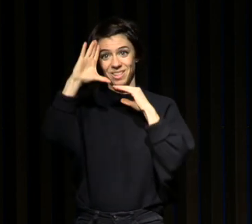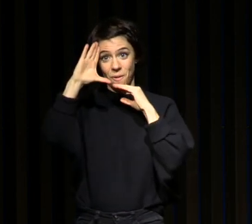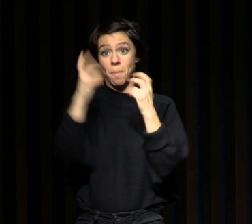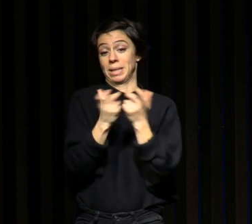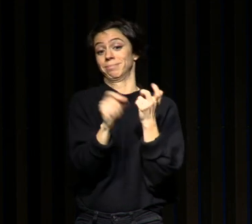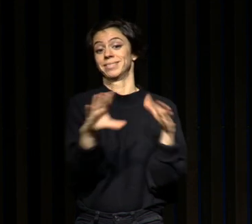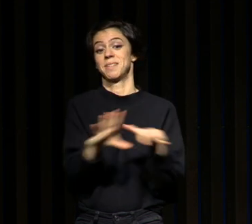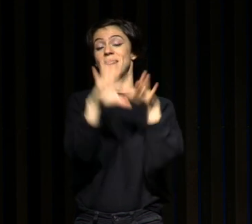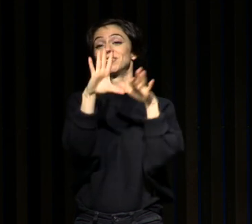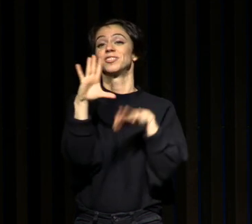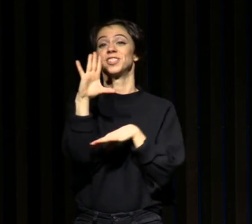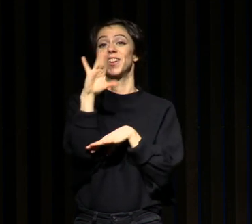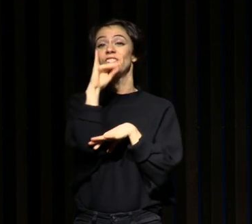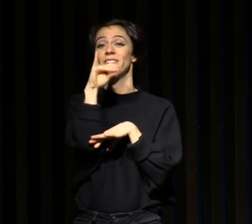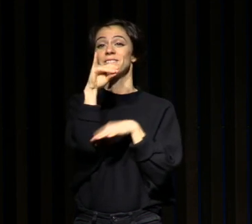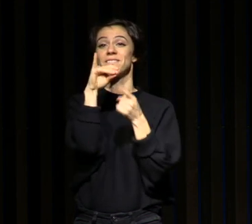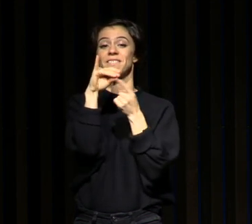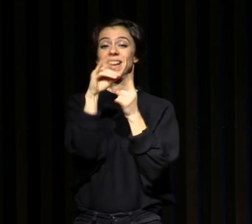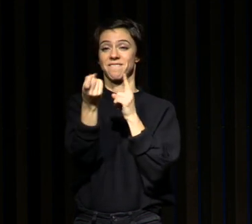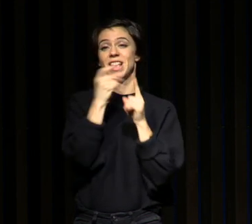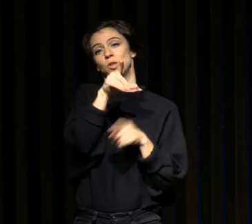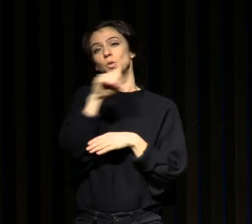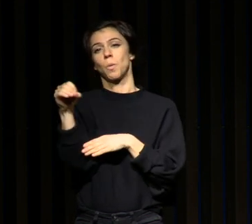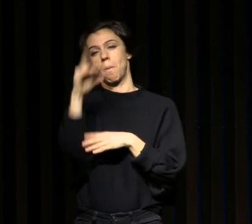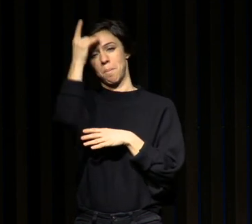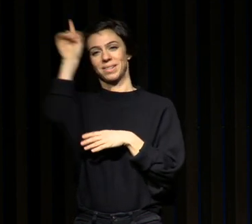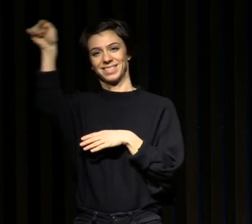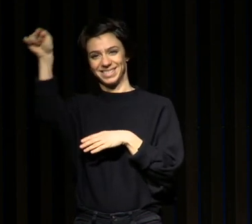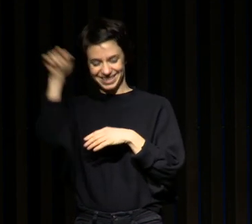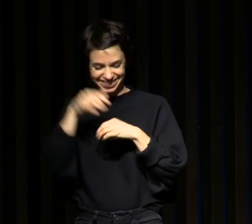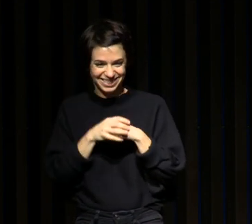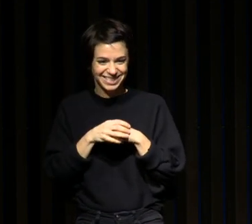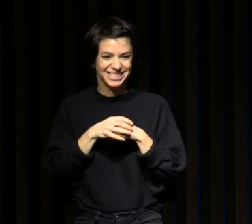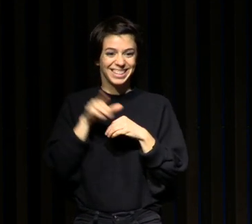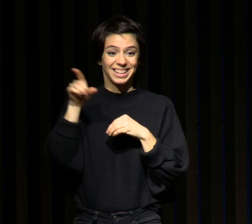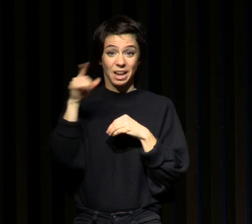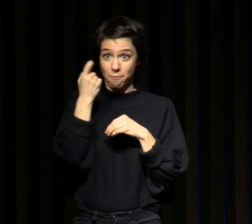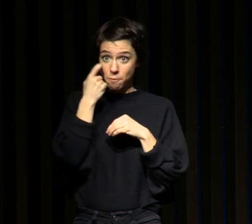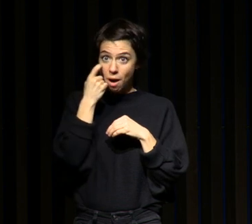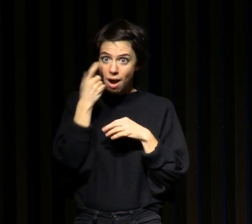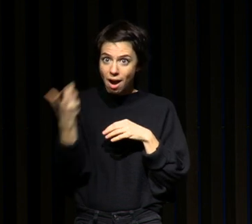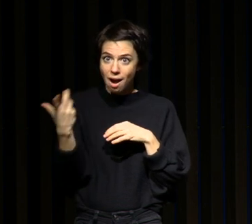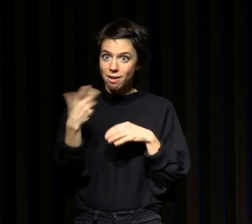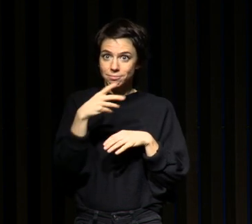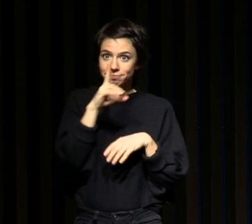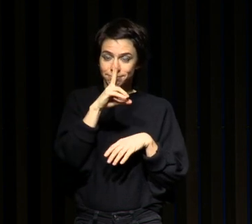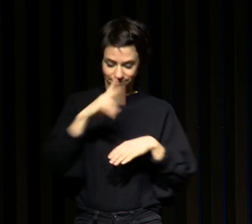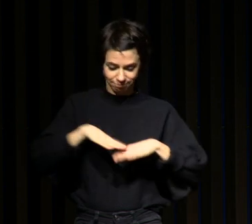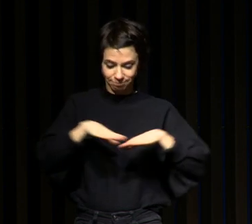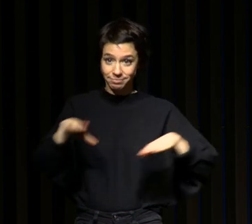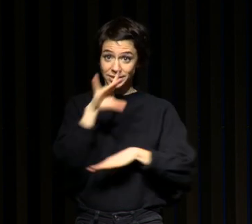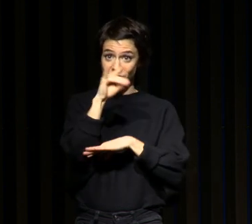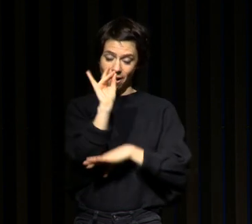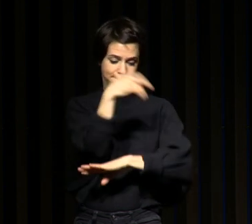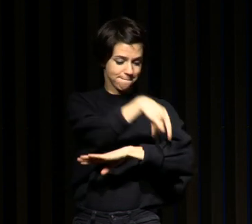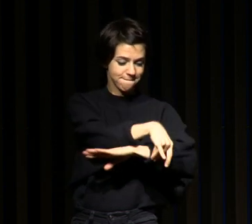Berlin. Et vous voyez, elle a une particularité, elle a ce cou complètement incurvé avec sa tête posée par terre, ce qui nous donne à